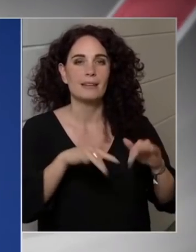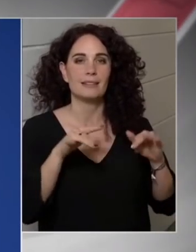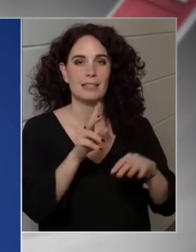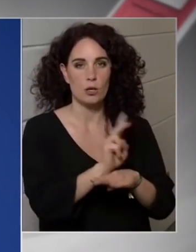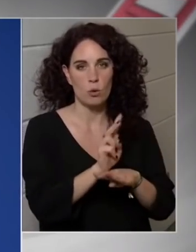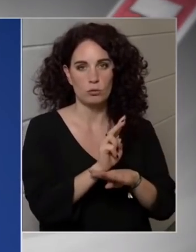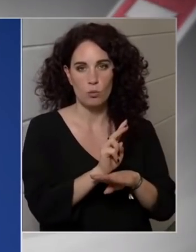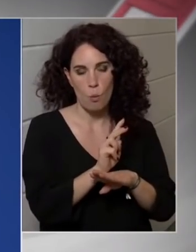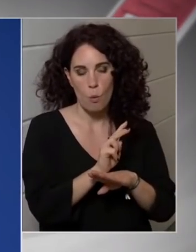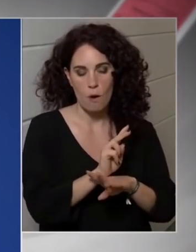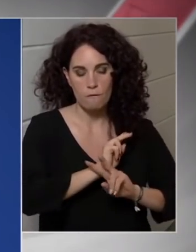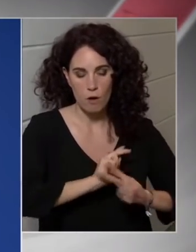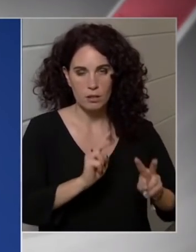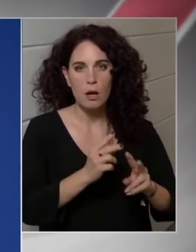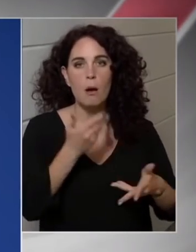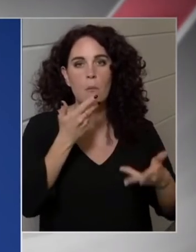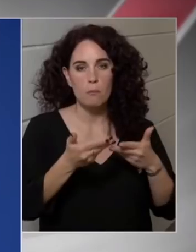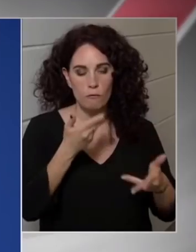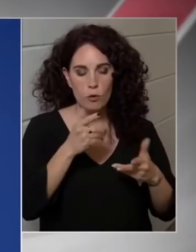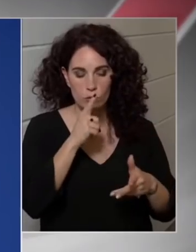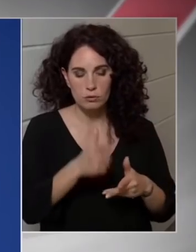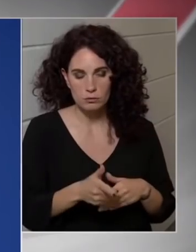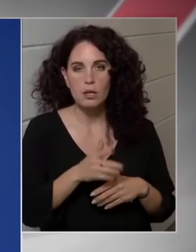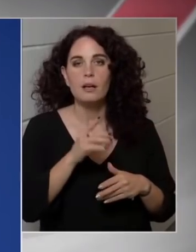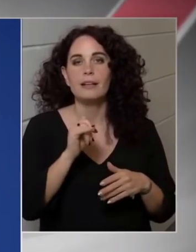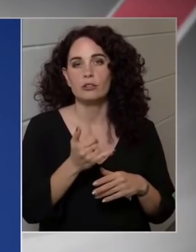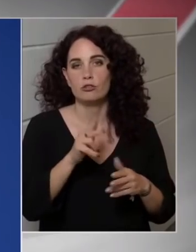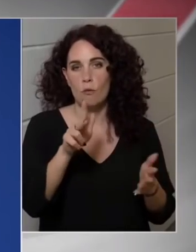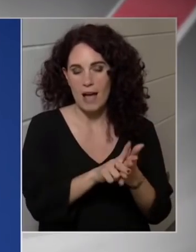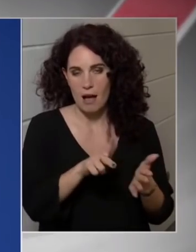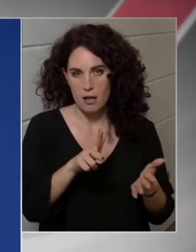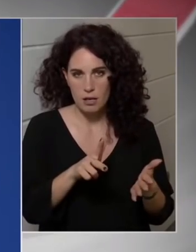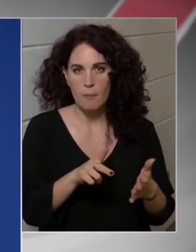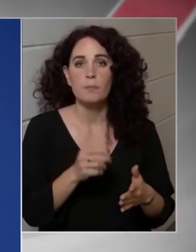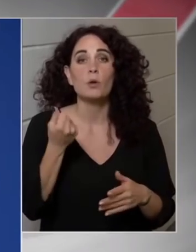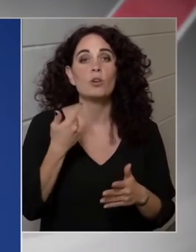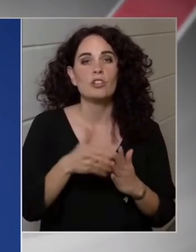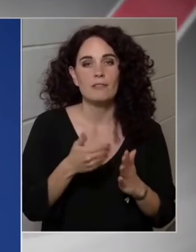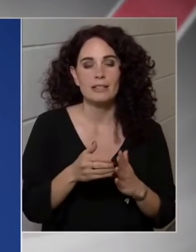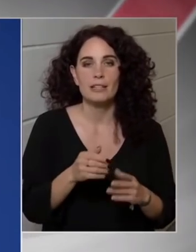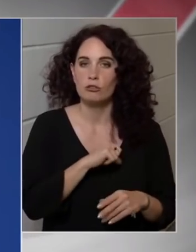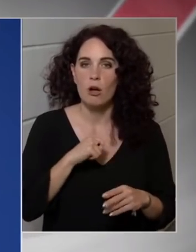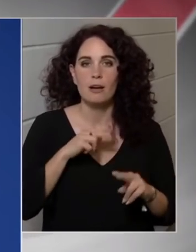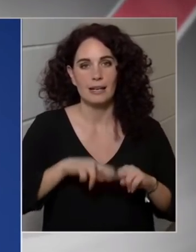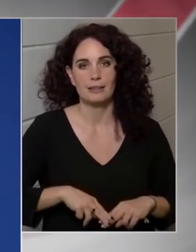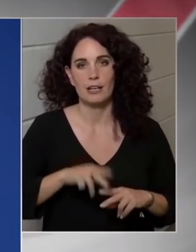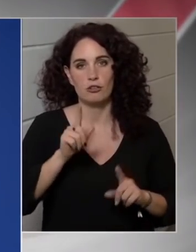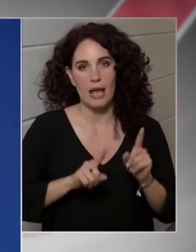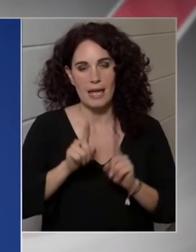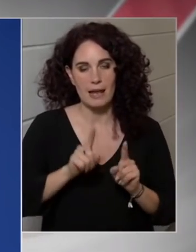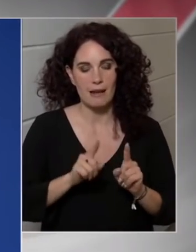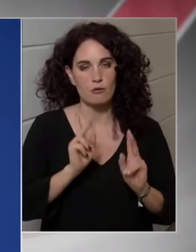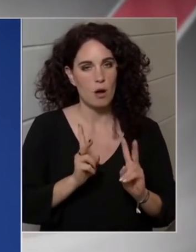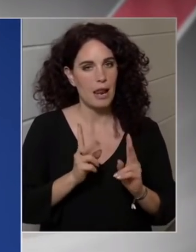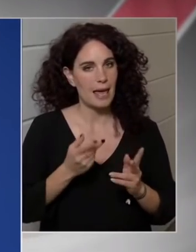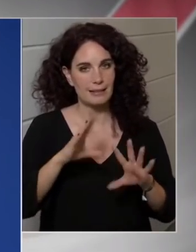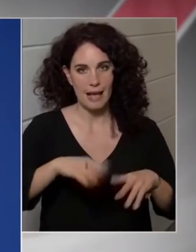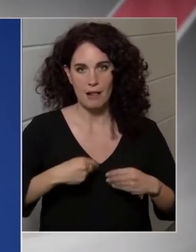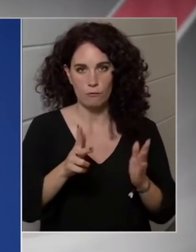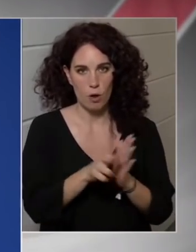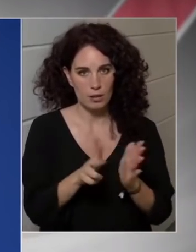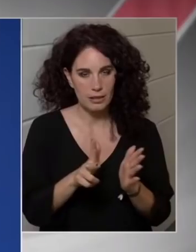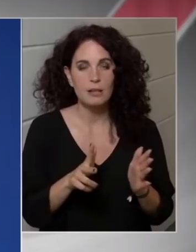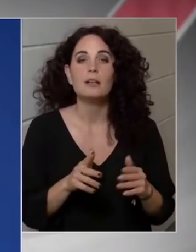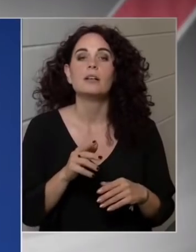ezt a parlament is meg fogja tárgyalni, és jóvá fogja hagyni. A költségvetést pedig csak és kizárólag rendes eljárásban lehet elfogadni, tehát